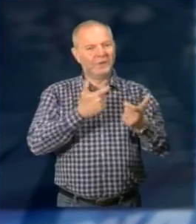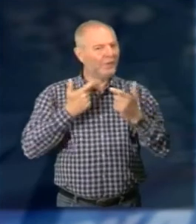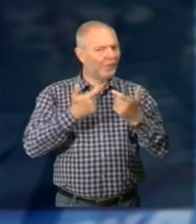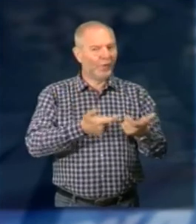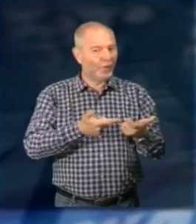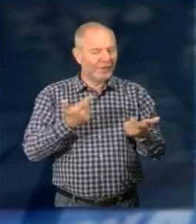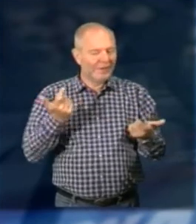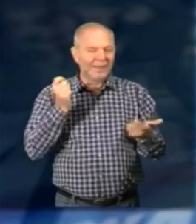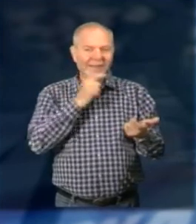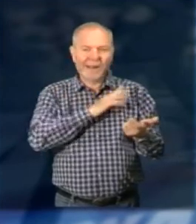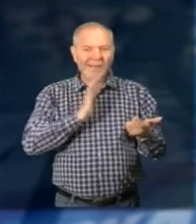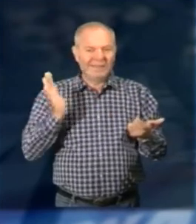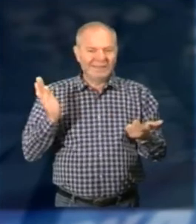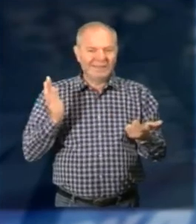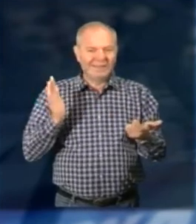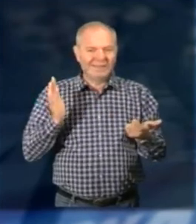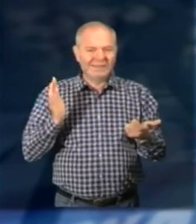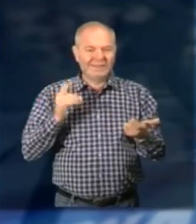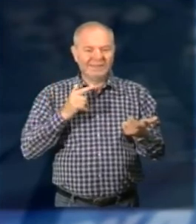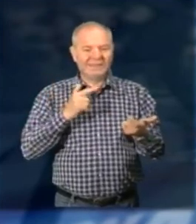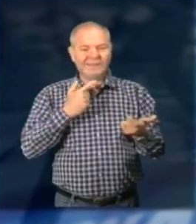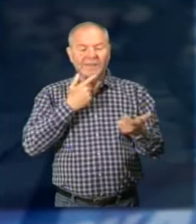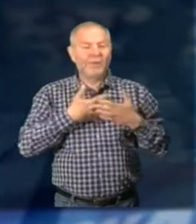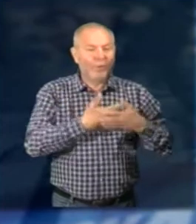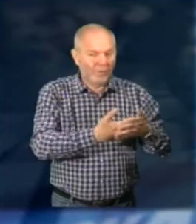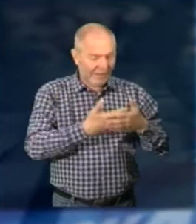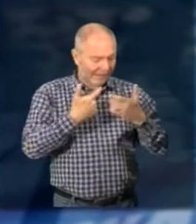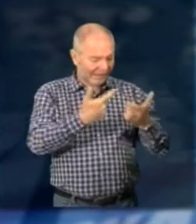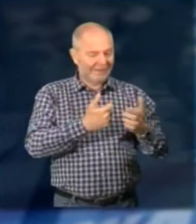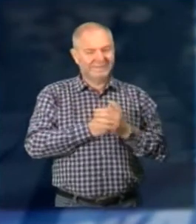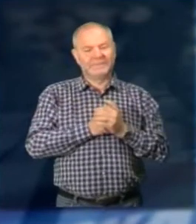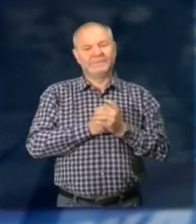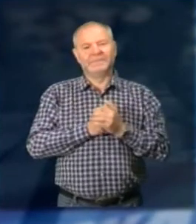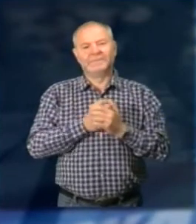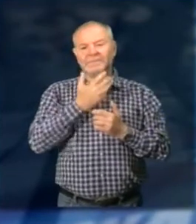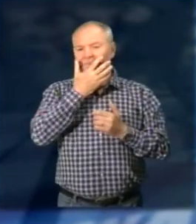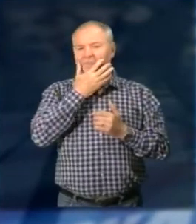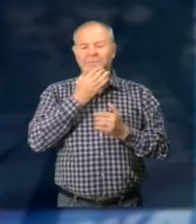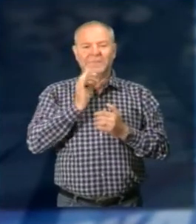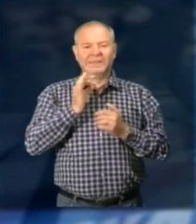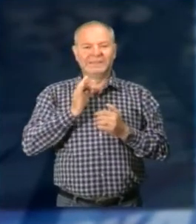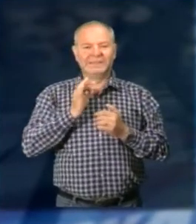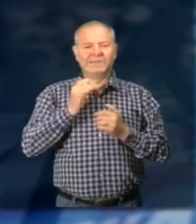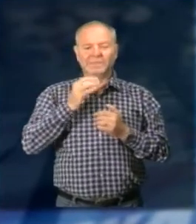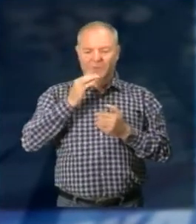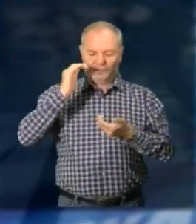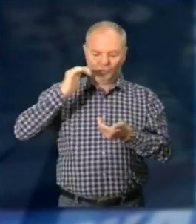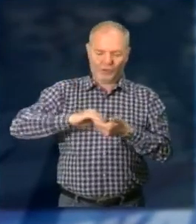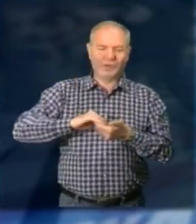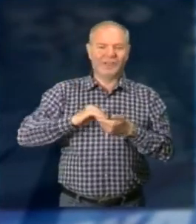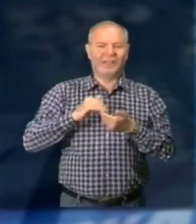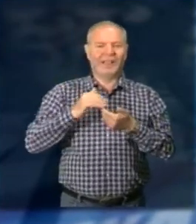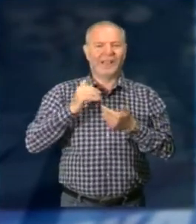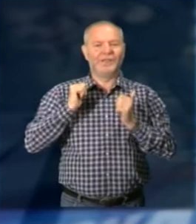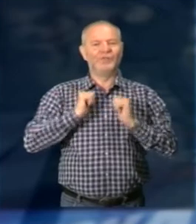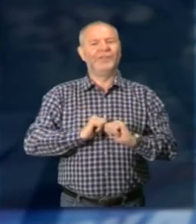si fanno alle persone e a chi si vuole bene Ecco, quindi questo qui è un bellissimo segno che la società civile Ablo in